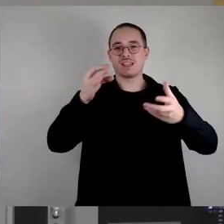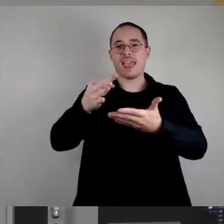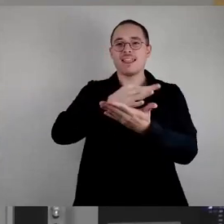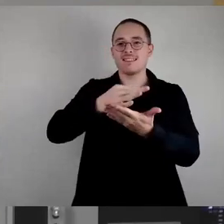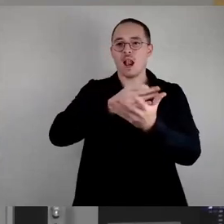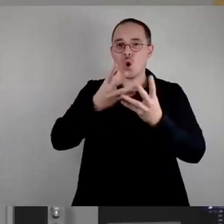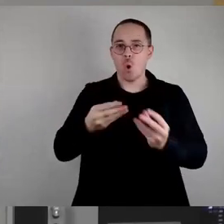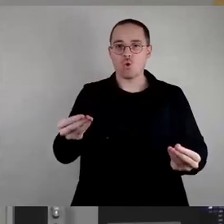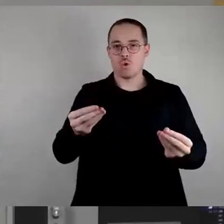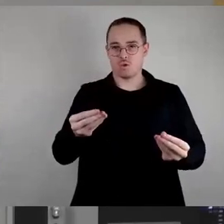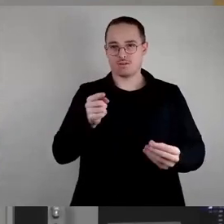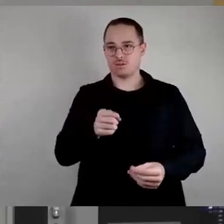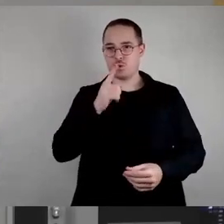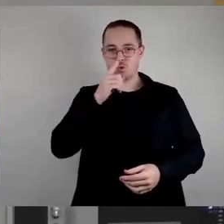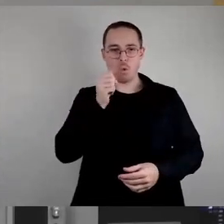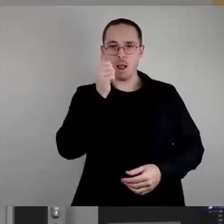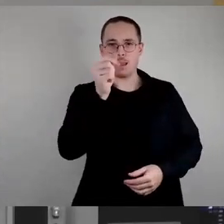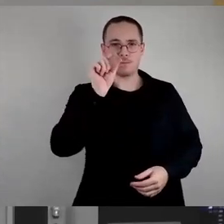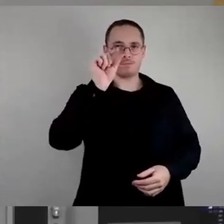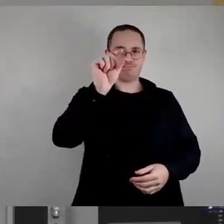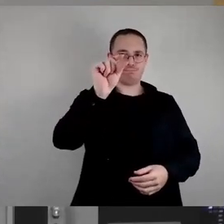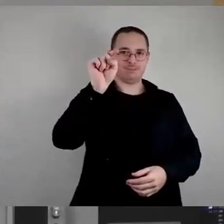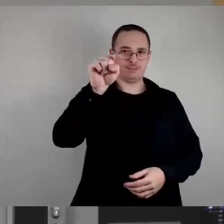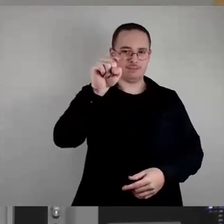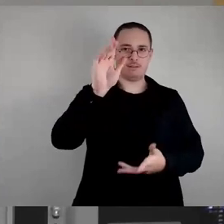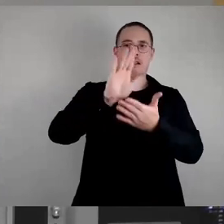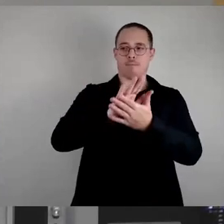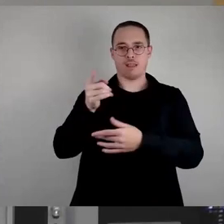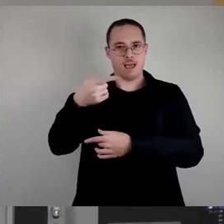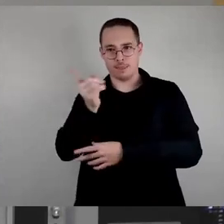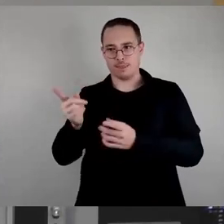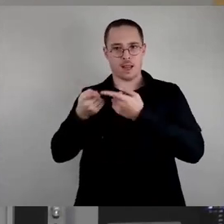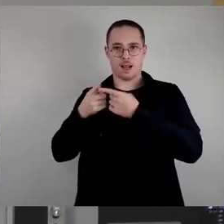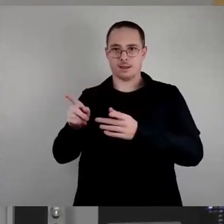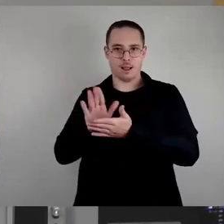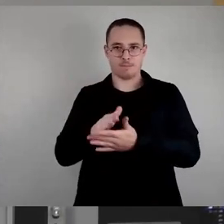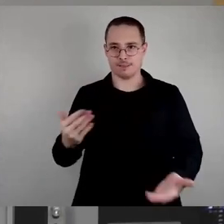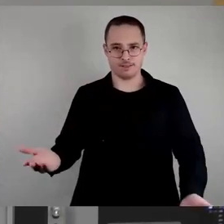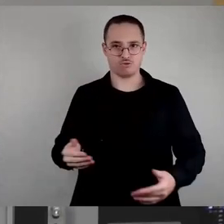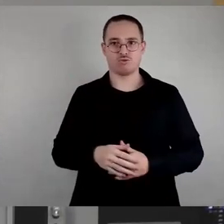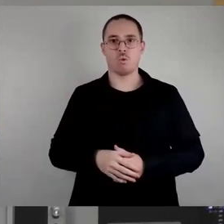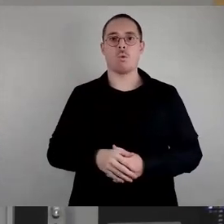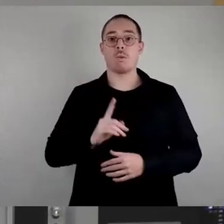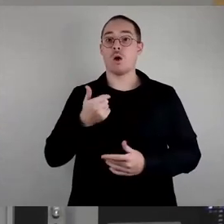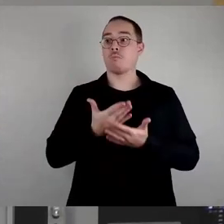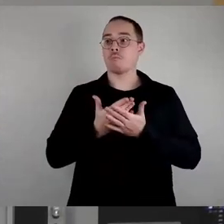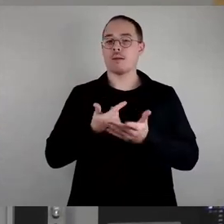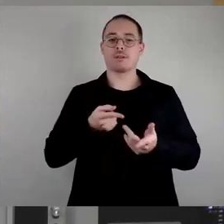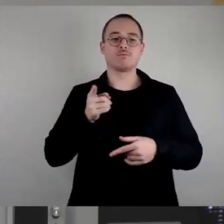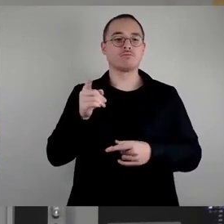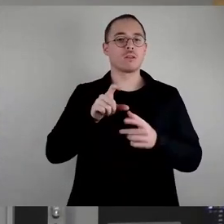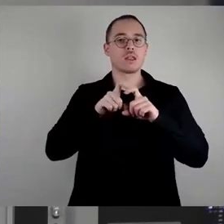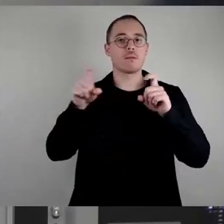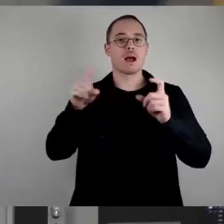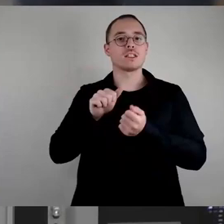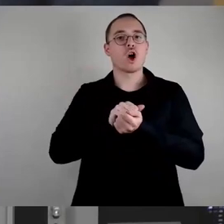wie gestalte ich denn mein Wohnumfeld oder habe ich denn dort Probleme mit der Ordnung und Sauberkeit, dann sind die Mieterinnenbeiräte